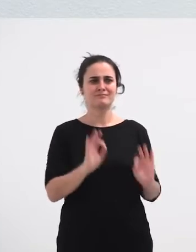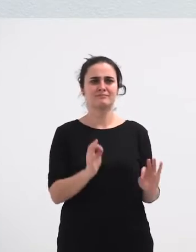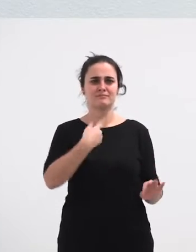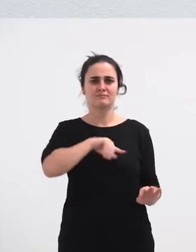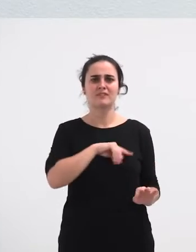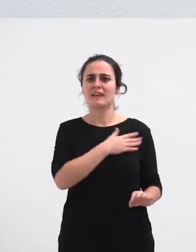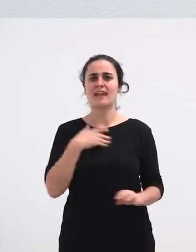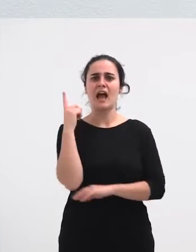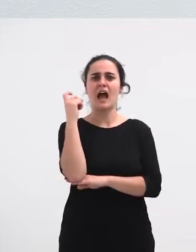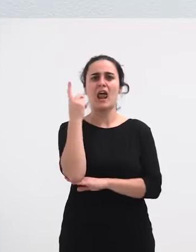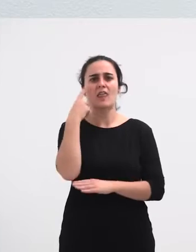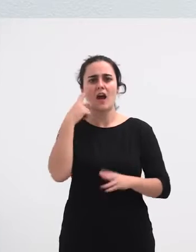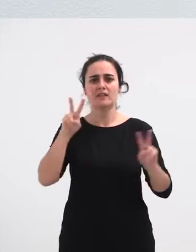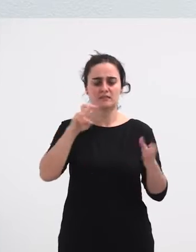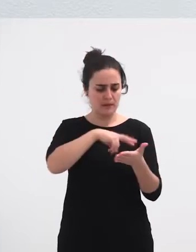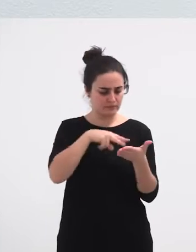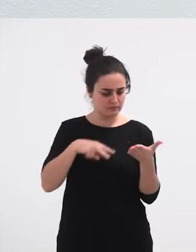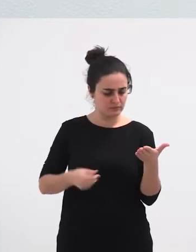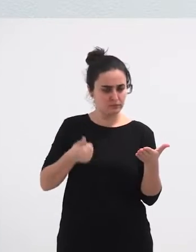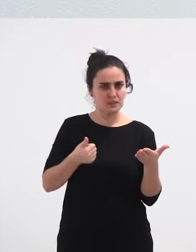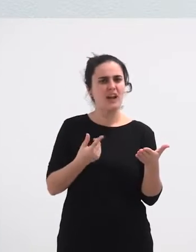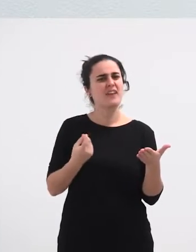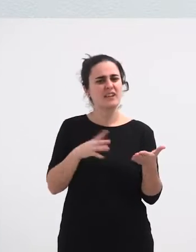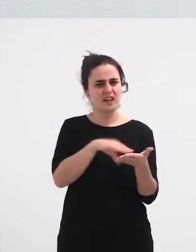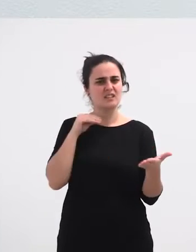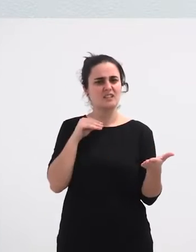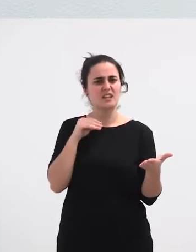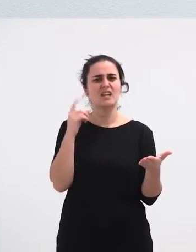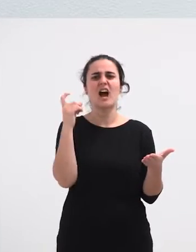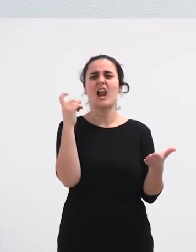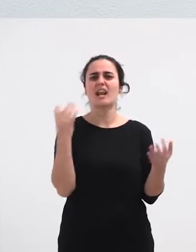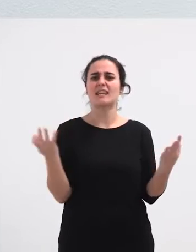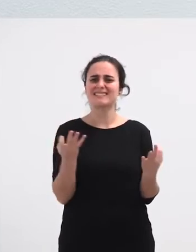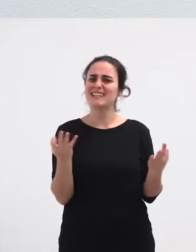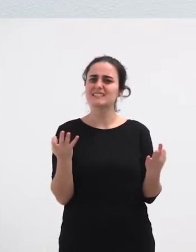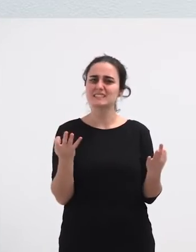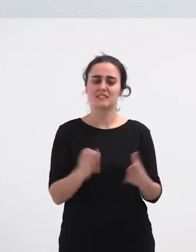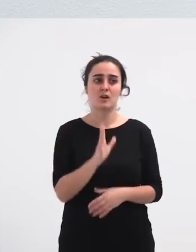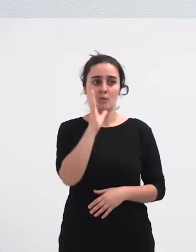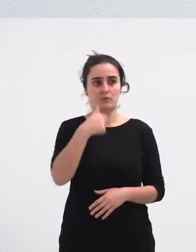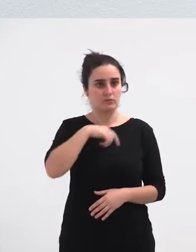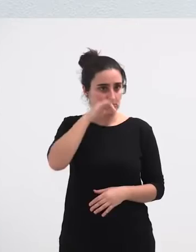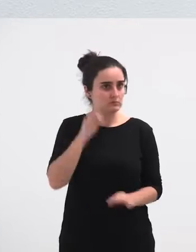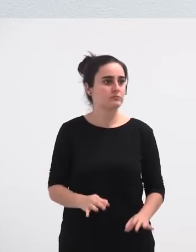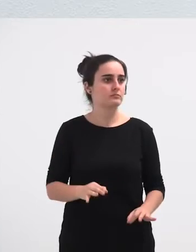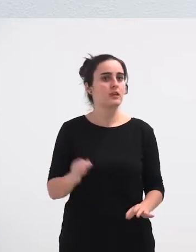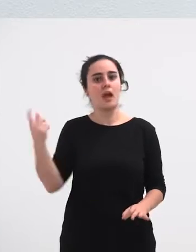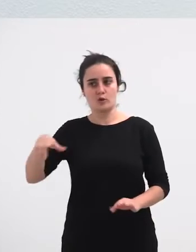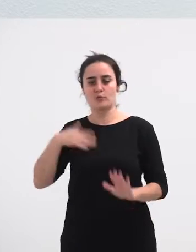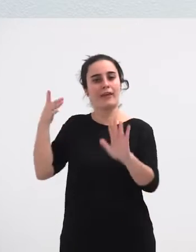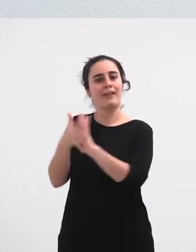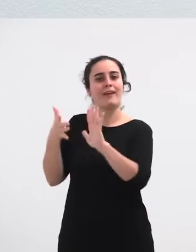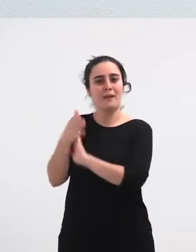zailatu nintzen Eta, klaro, ulertu behar da zer den alardea Gure segurunago gero aieko betu